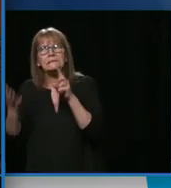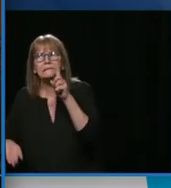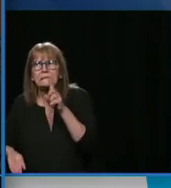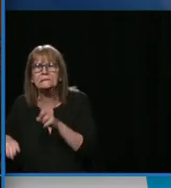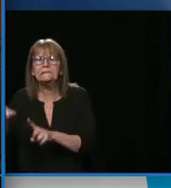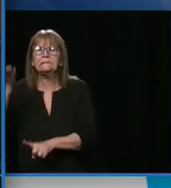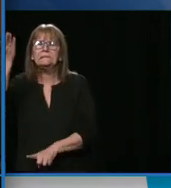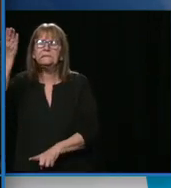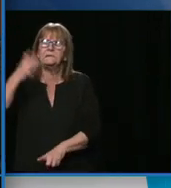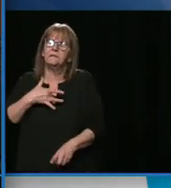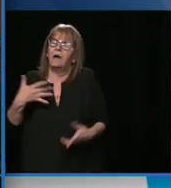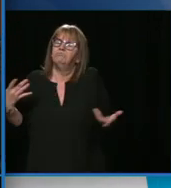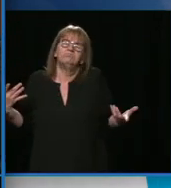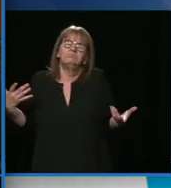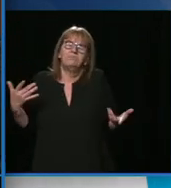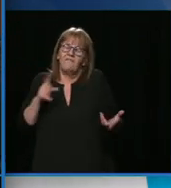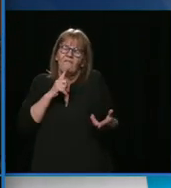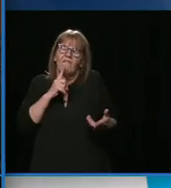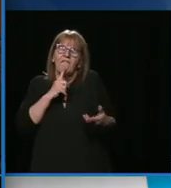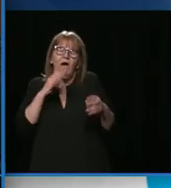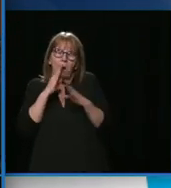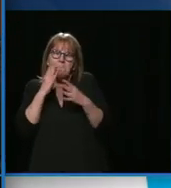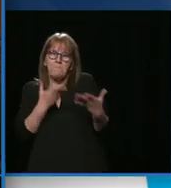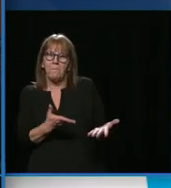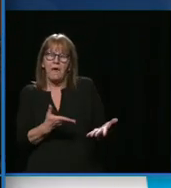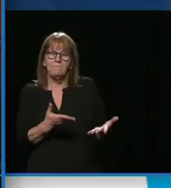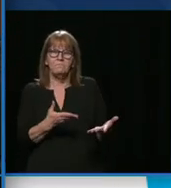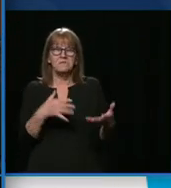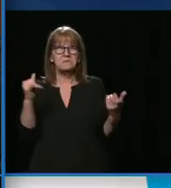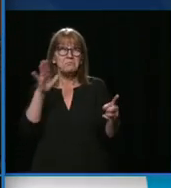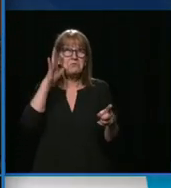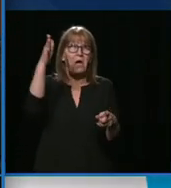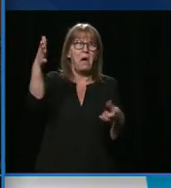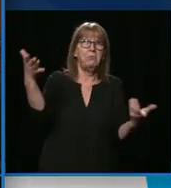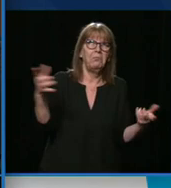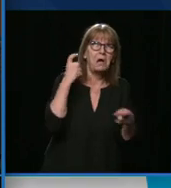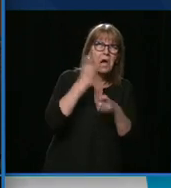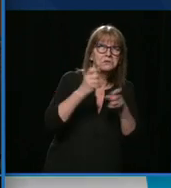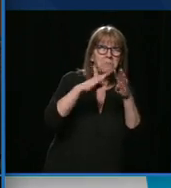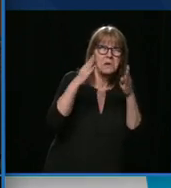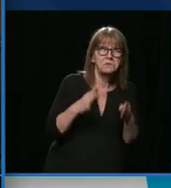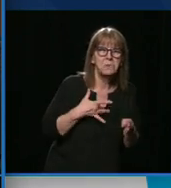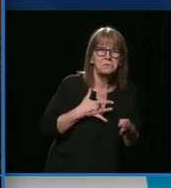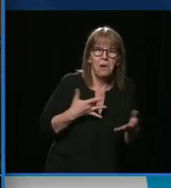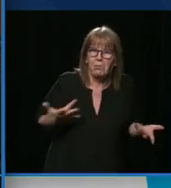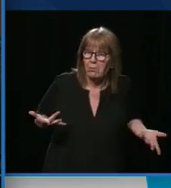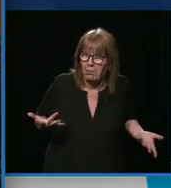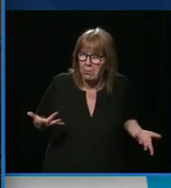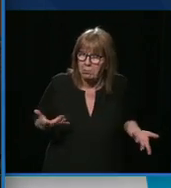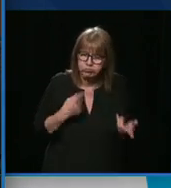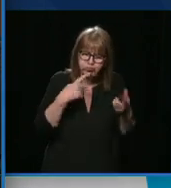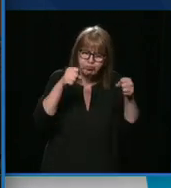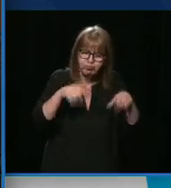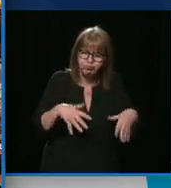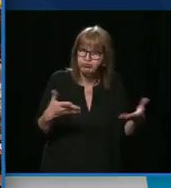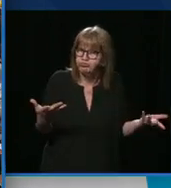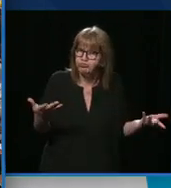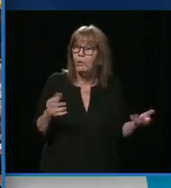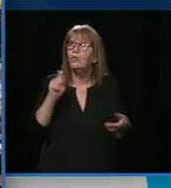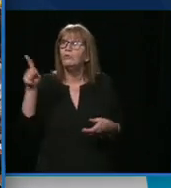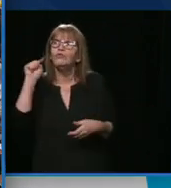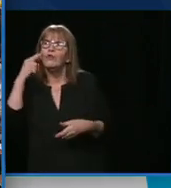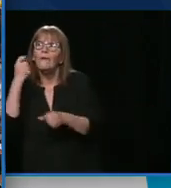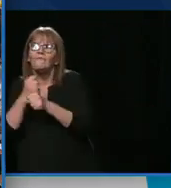Avant que les jeunes perdent tout espoir de posséder un jour une propriété, qu'est-ce que va faire le gouvernement pour s'y attaquer? M. le ministre